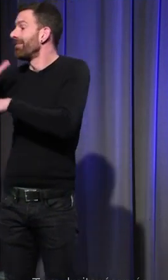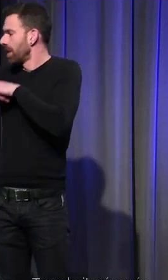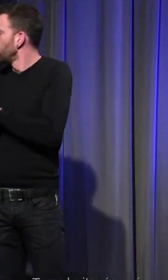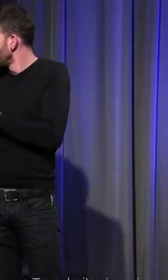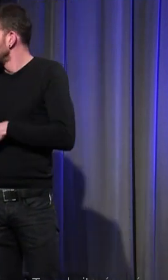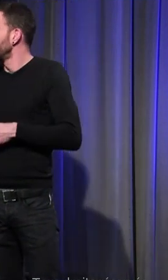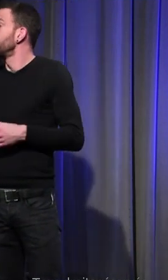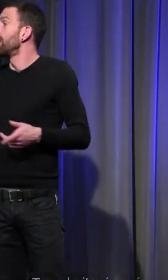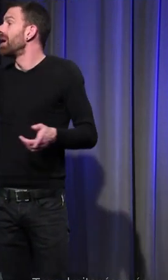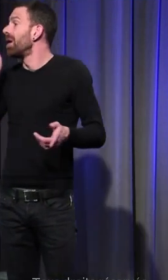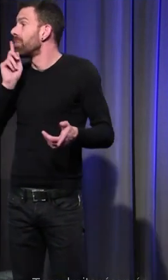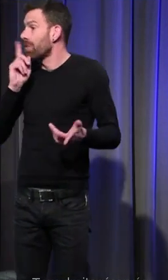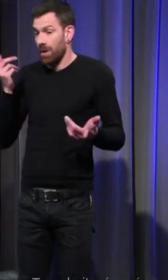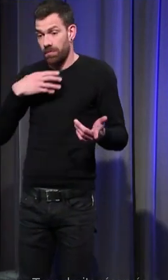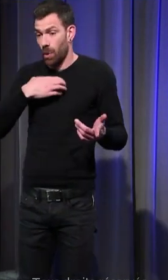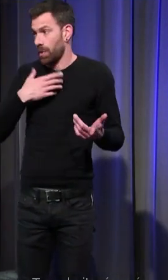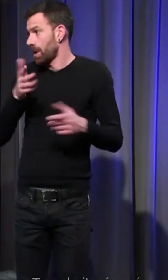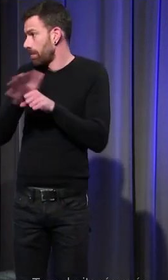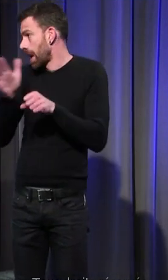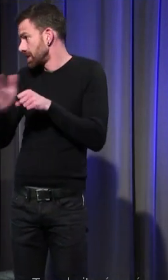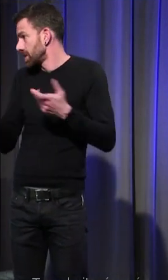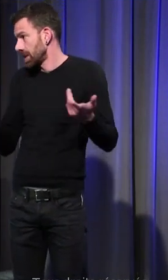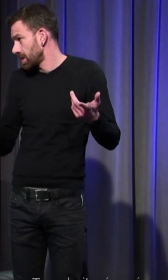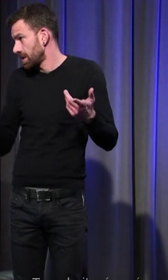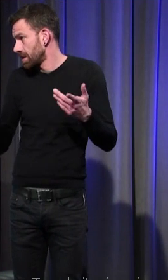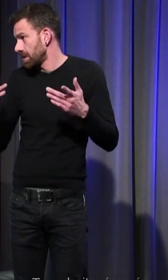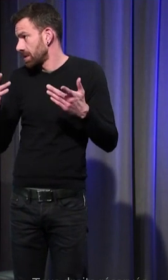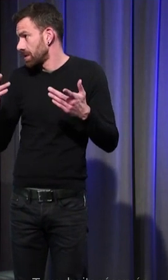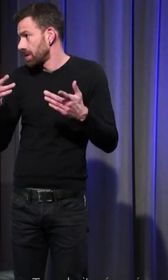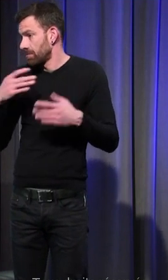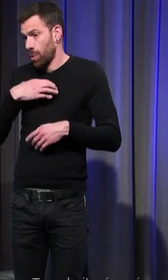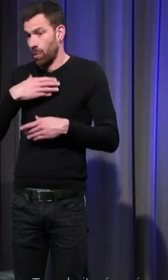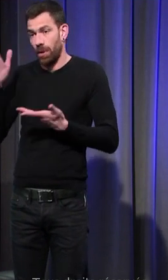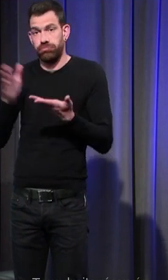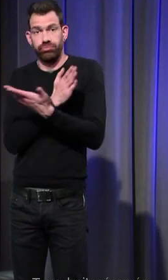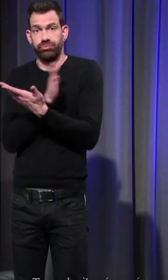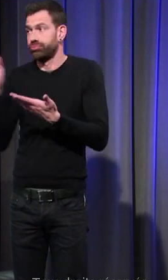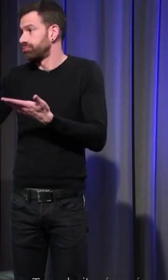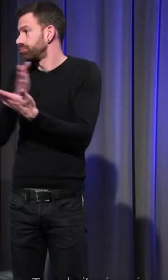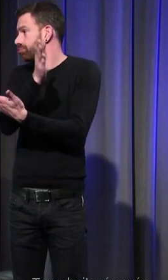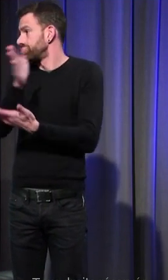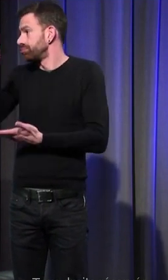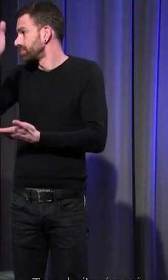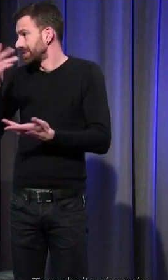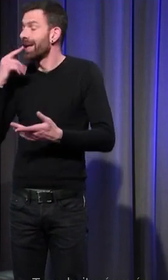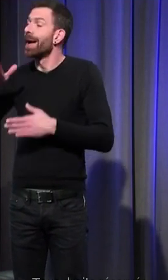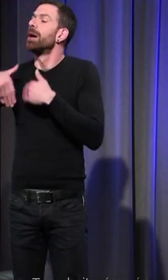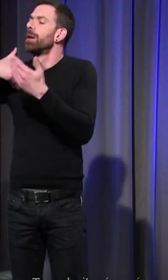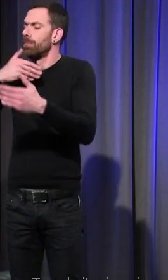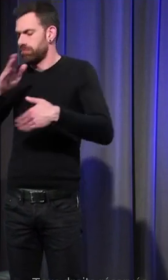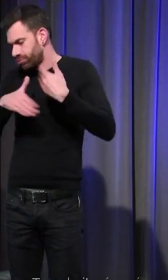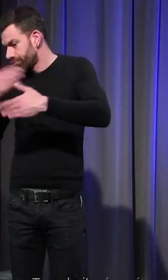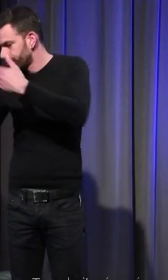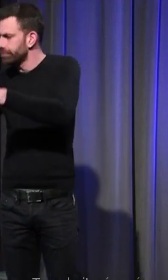personnel ecclésiastique dans toutes les paroisses les curés sont itinérants c'est plus tard dans le Moyen-Âge qu'on va